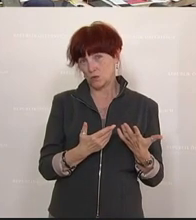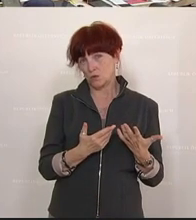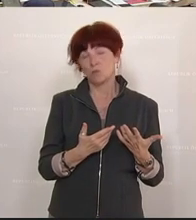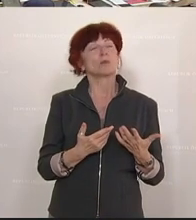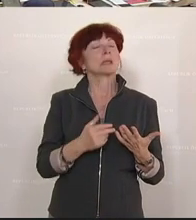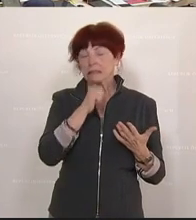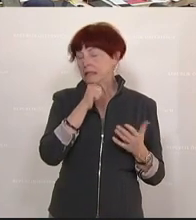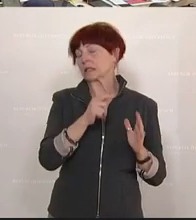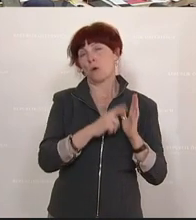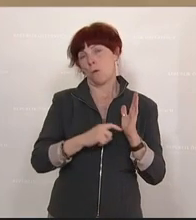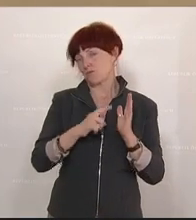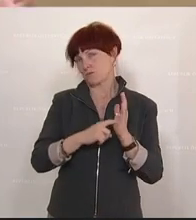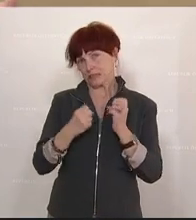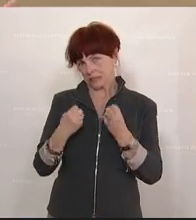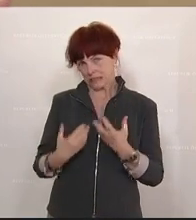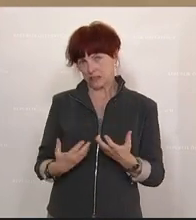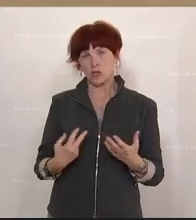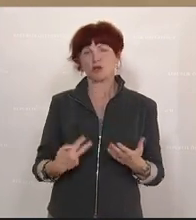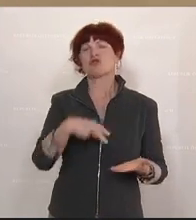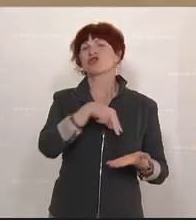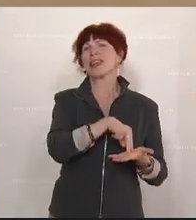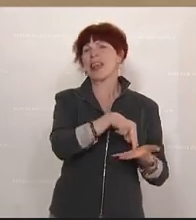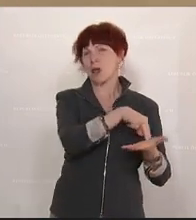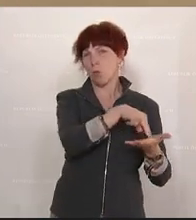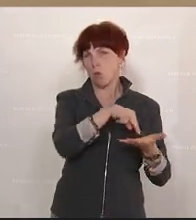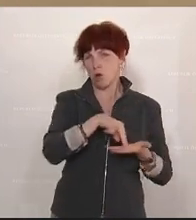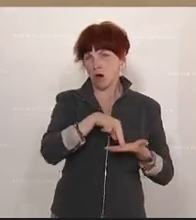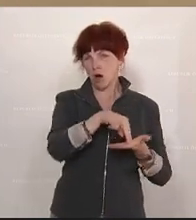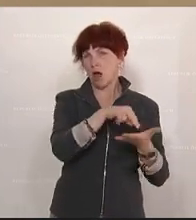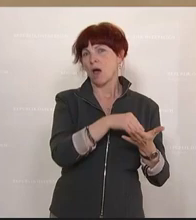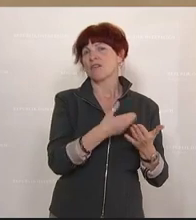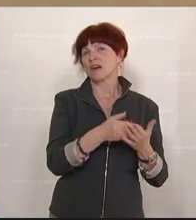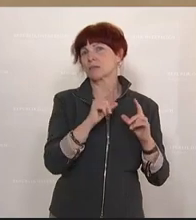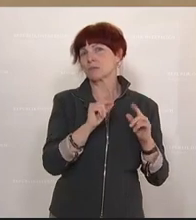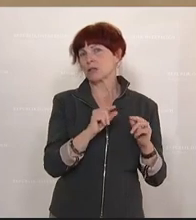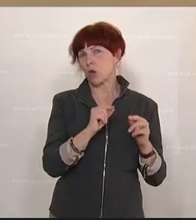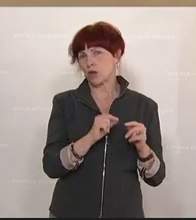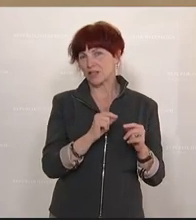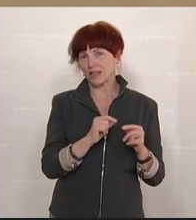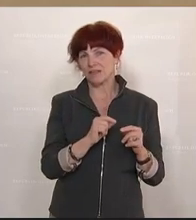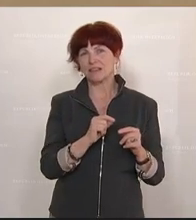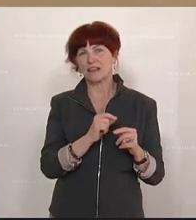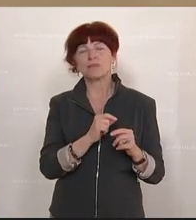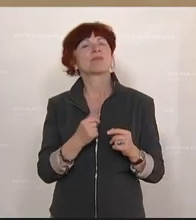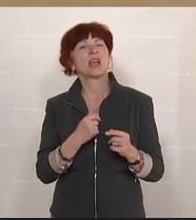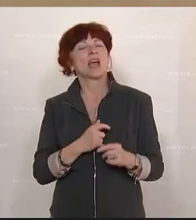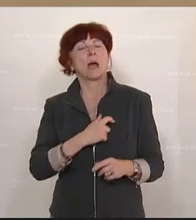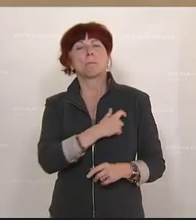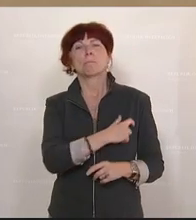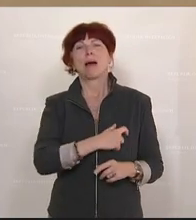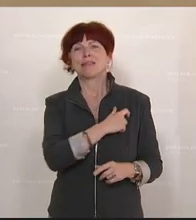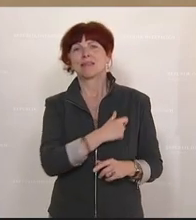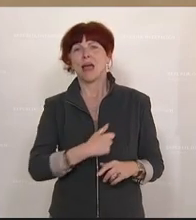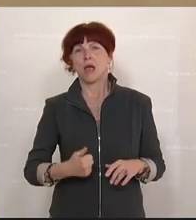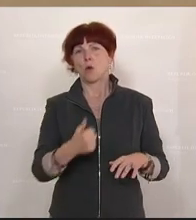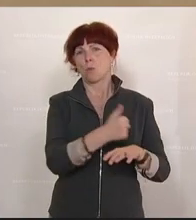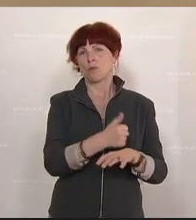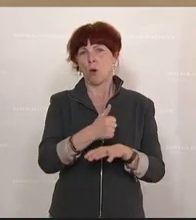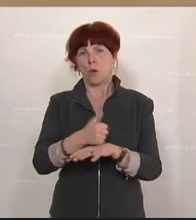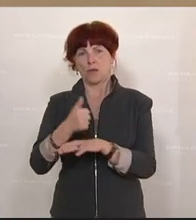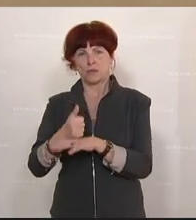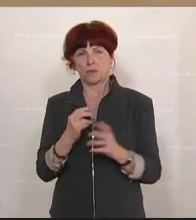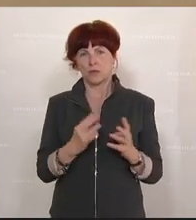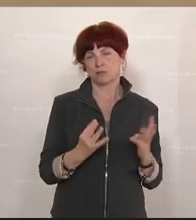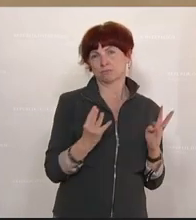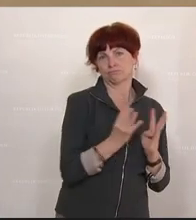so häufig. Also eine Stehung heißt, dass sich die Fraktionschefs und Chefinnen hier im Parlament zusammenstellen und darüber